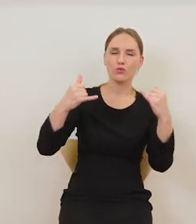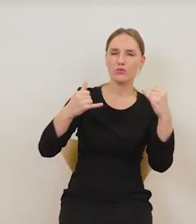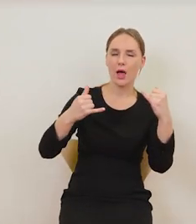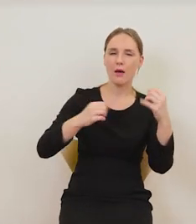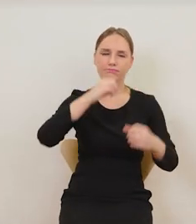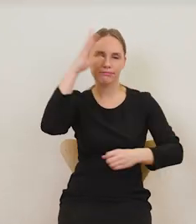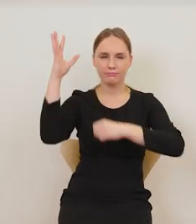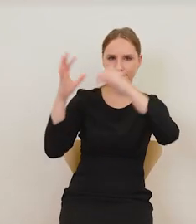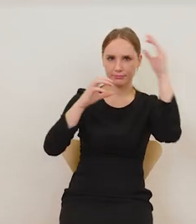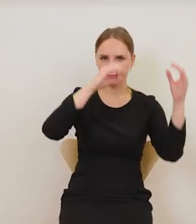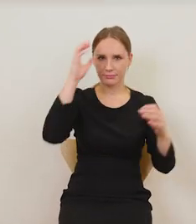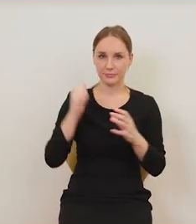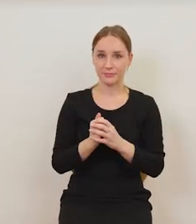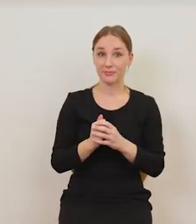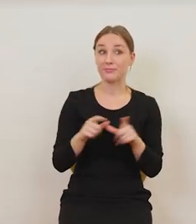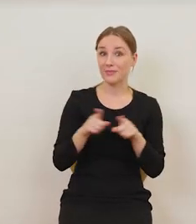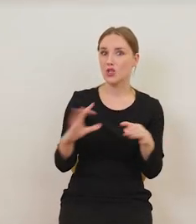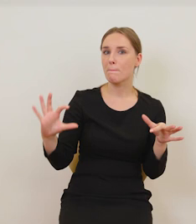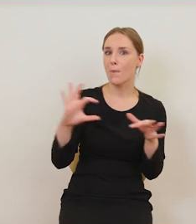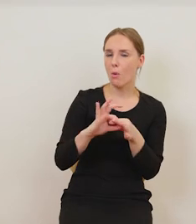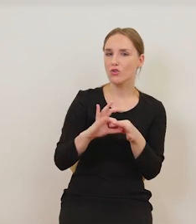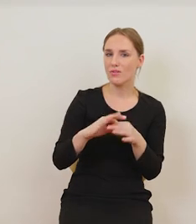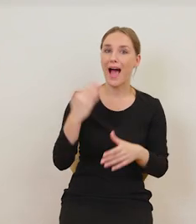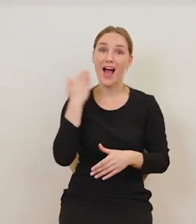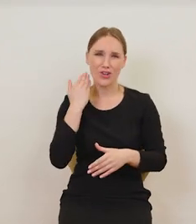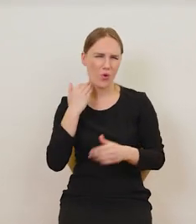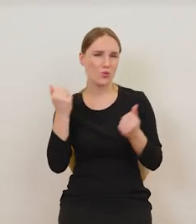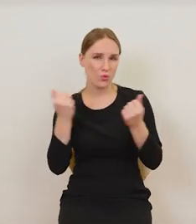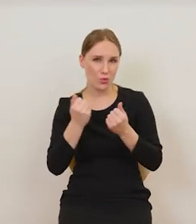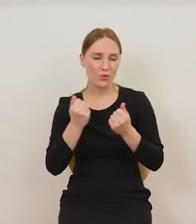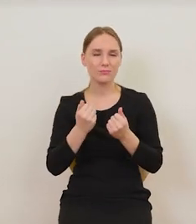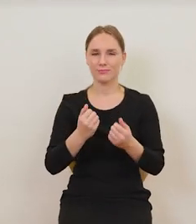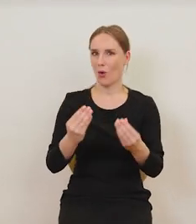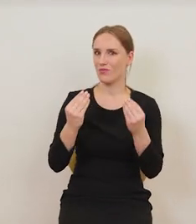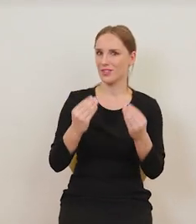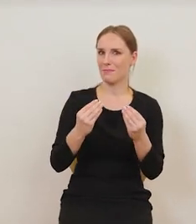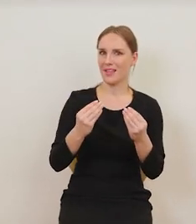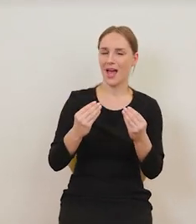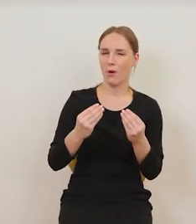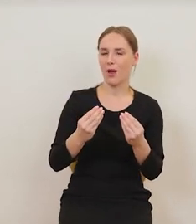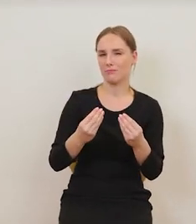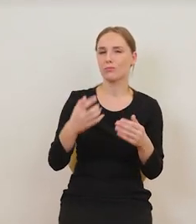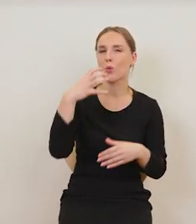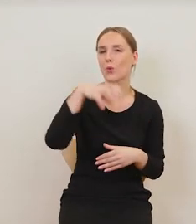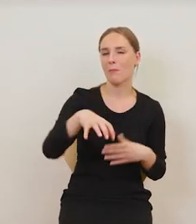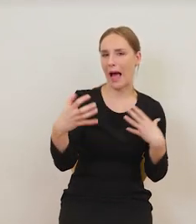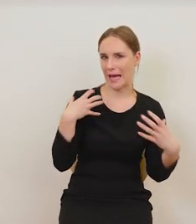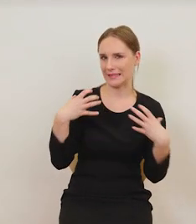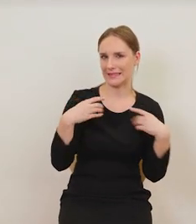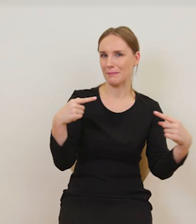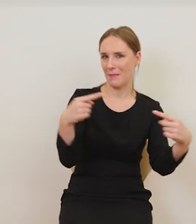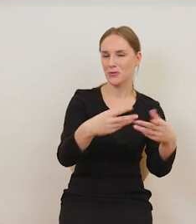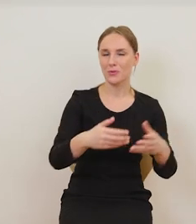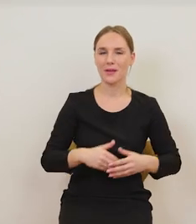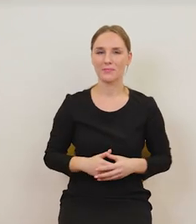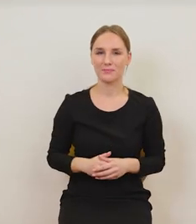halucynacje. W połączeniu z wysokoprocentowym alkoholem, świetna używka dla artystów, rzecz